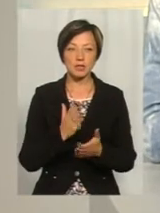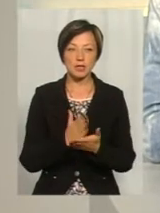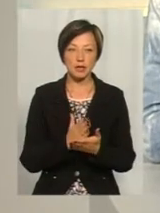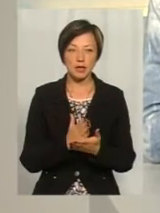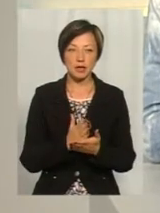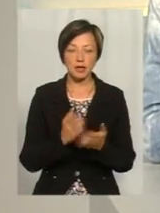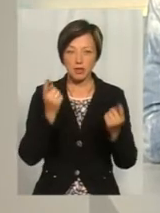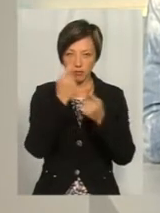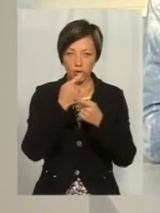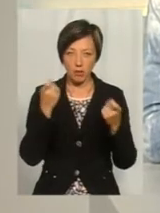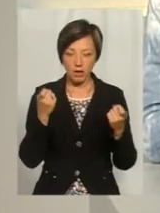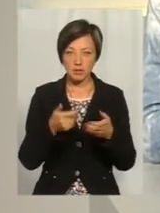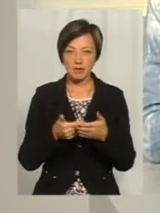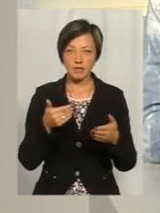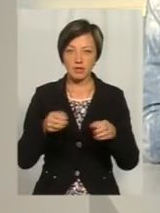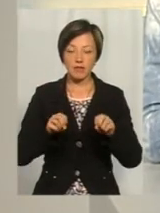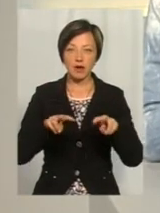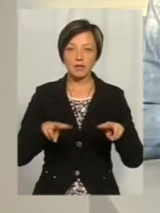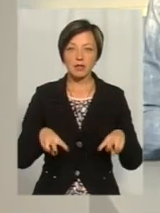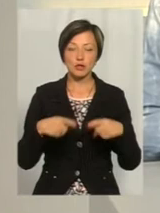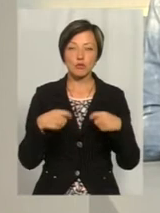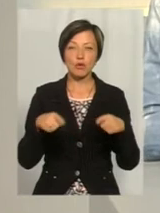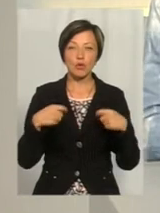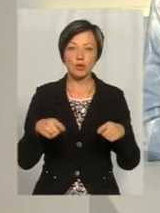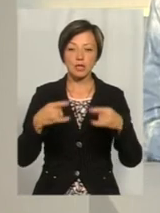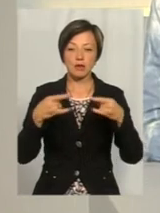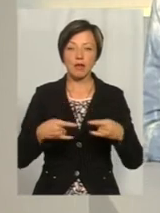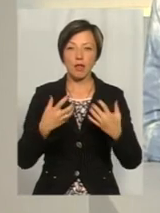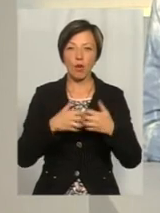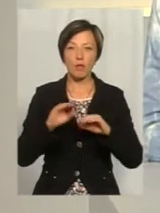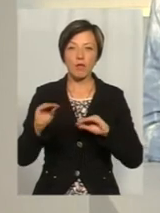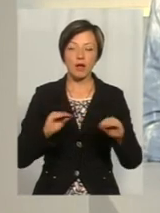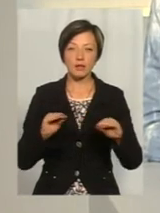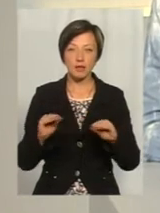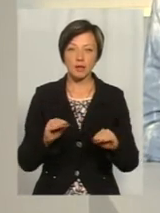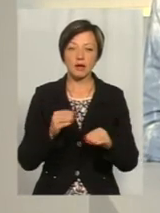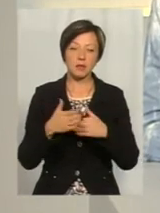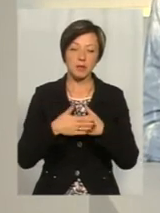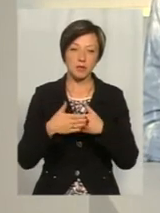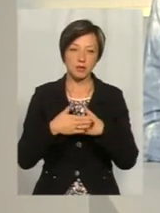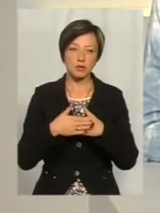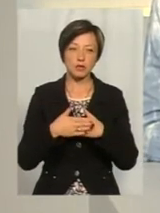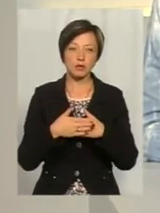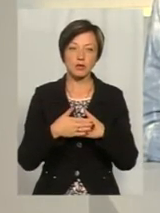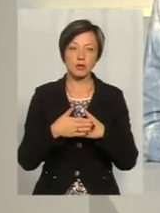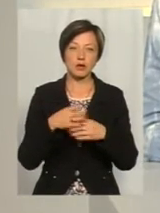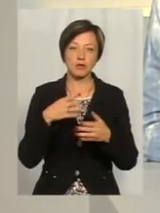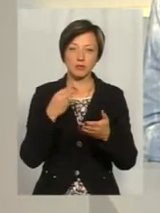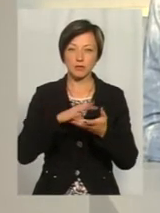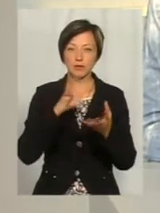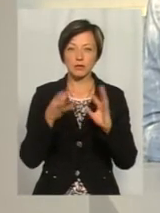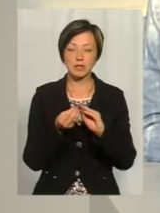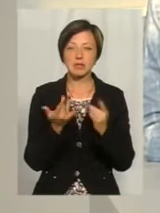інформація від фахівця з продажу телеобладнання Олега Заїки. Він приблизно підбив вартість,